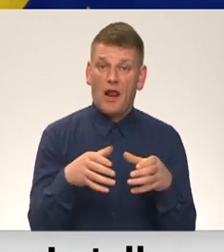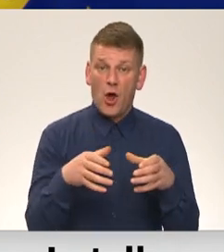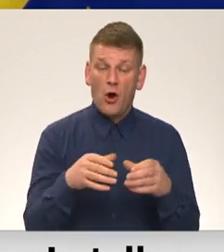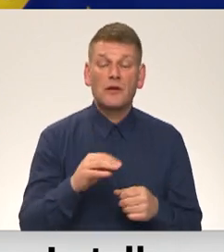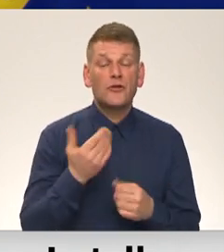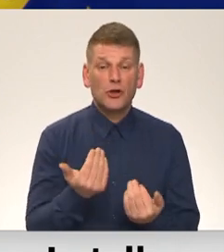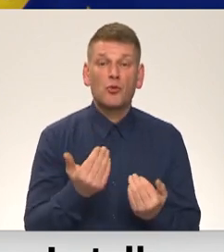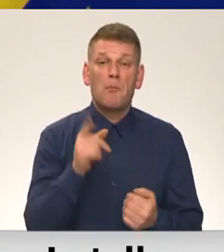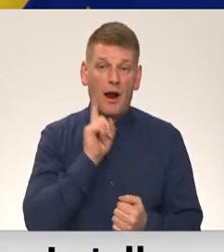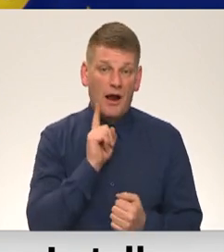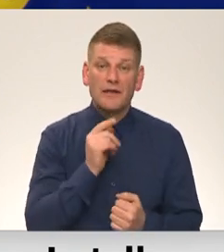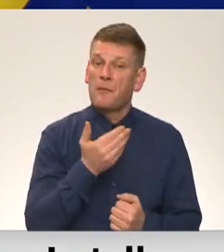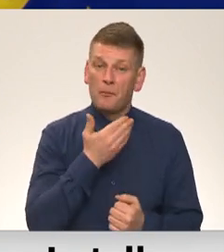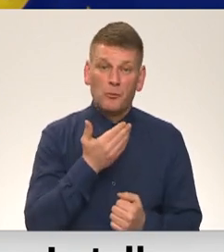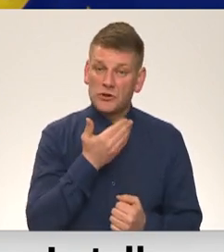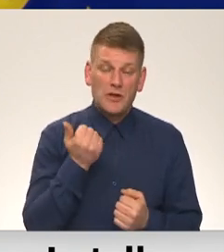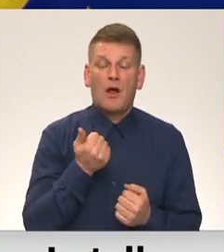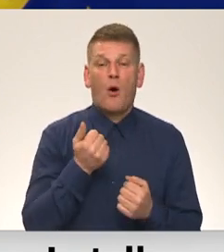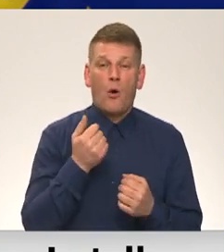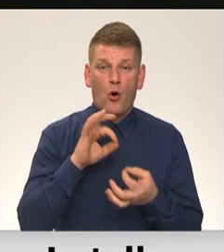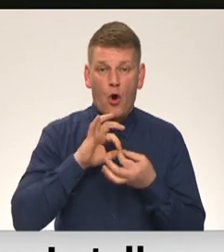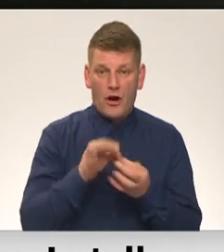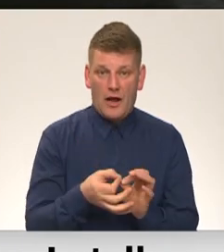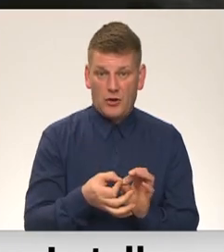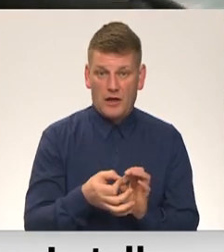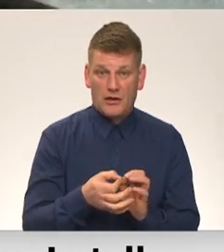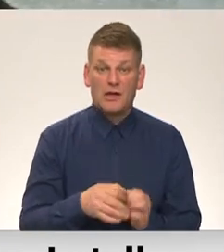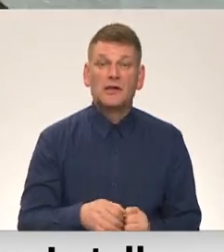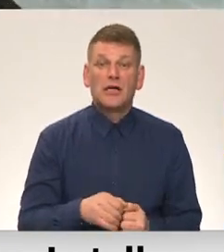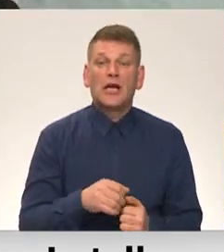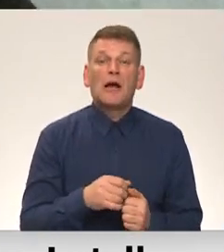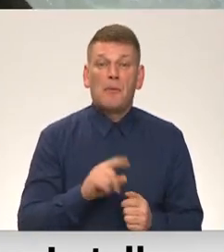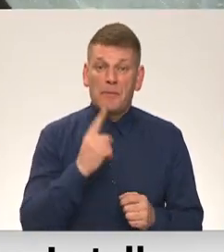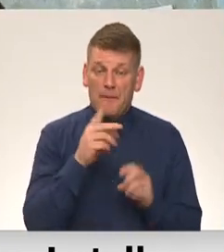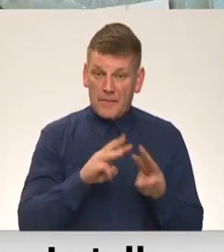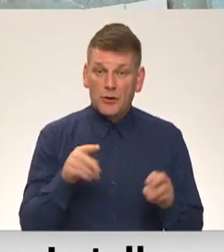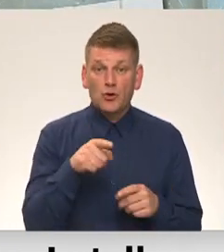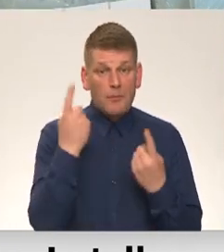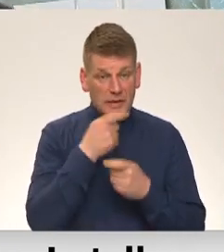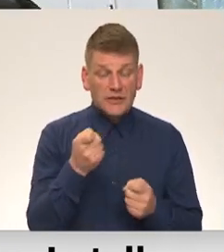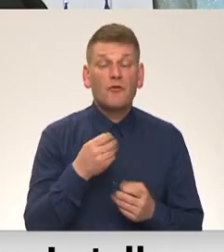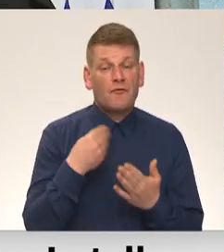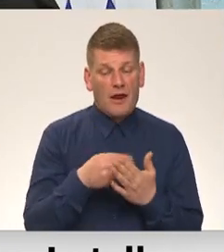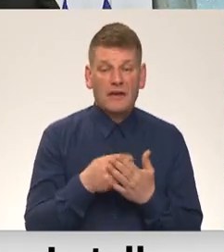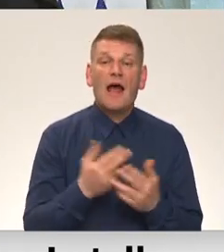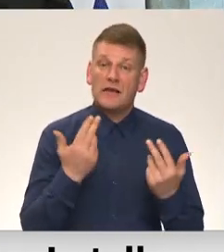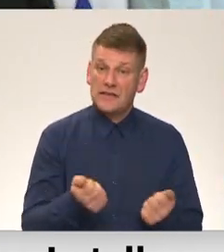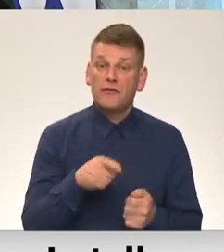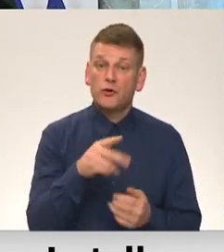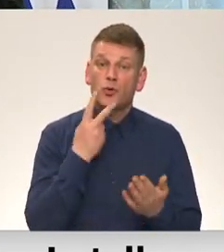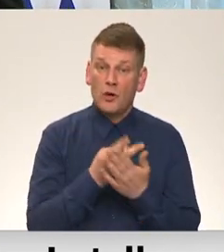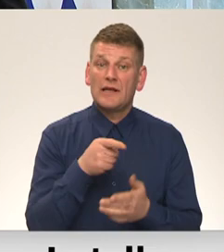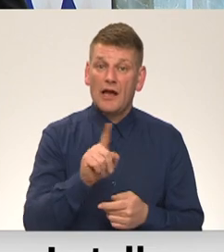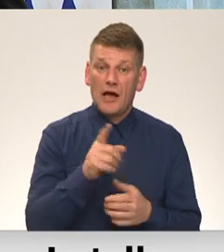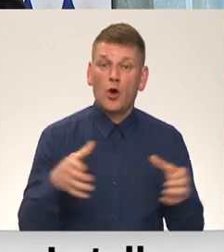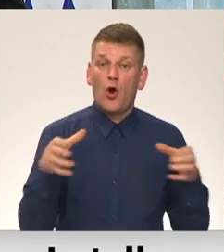taču pagaidām mums nav konkrētu detaļu. Premjers Krišķāns Kariņš šo paziņojumu vērtē atzinīgi. Viņš norādīja, ka tā